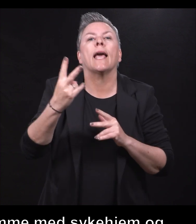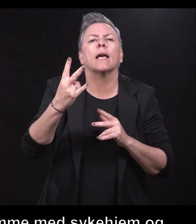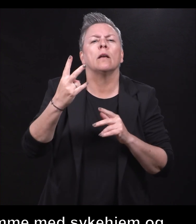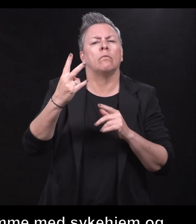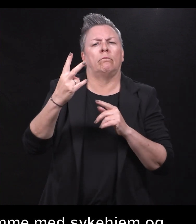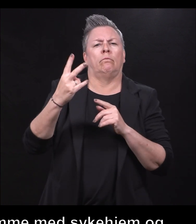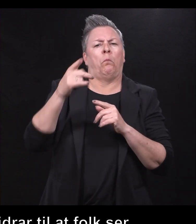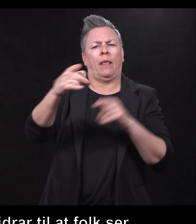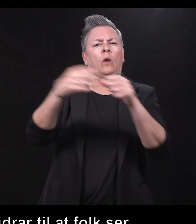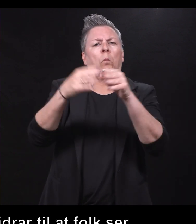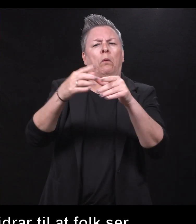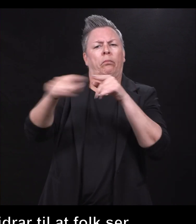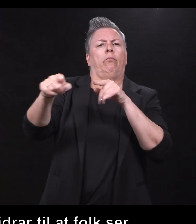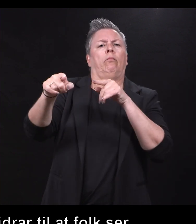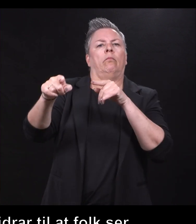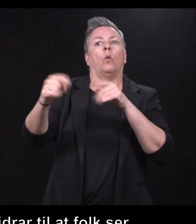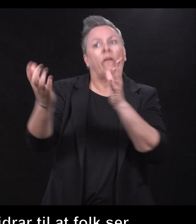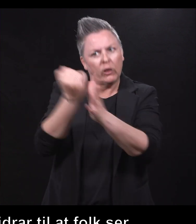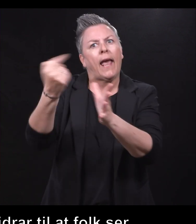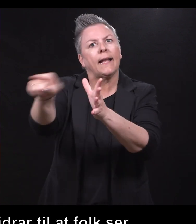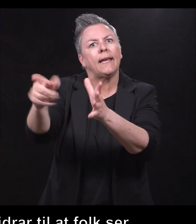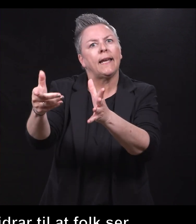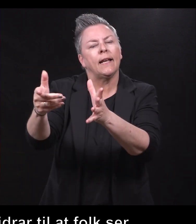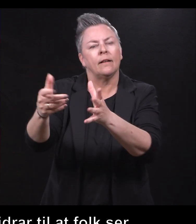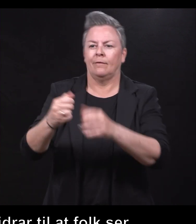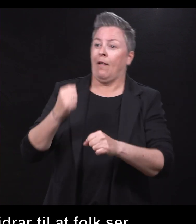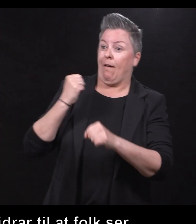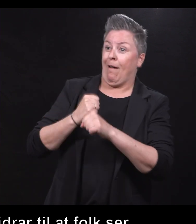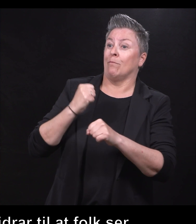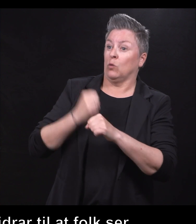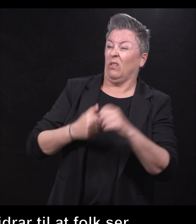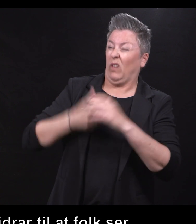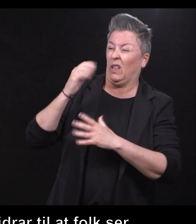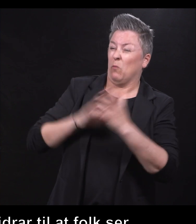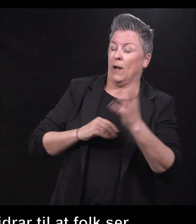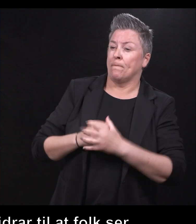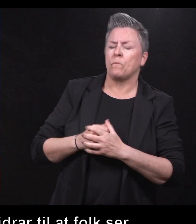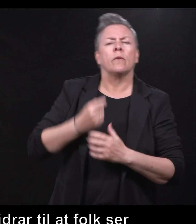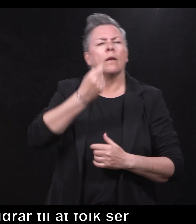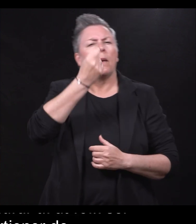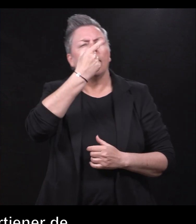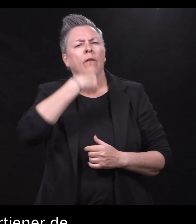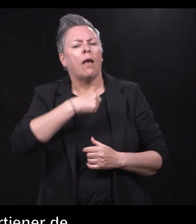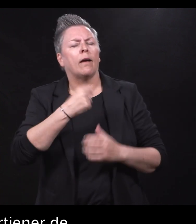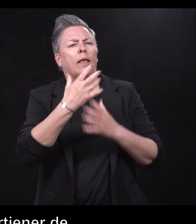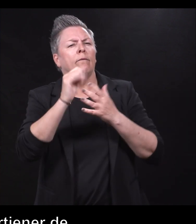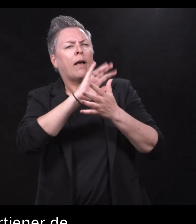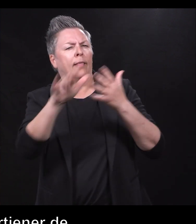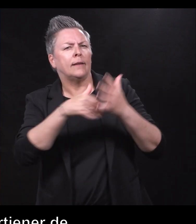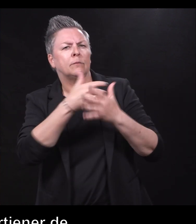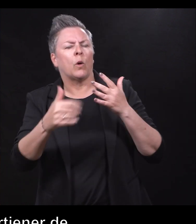gruppen. Og det fortjener det. Ja, absolutt. Det tror jeg er viktige poenger. Finn Arell fra tegnspråklig